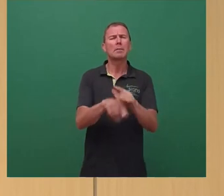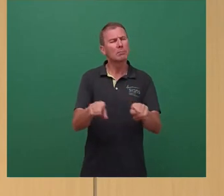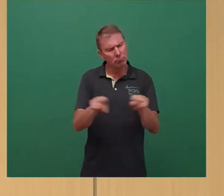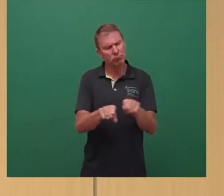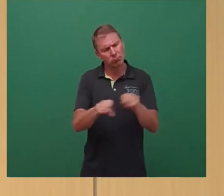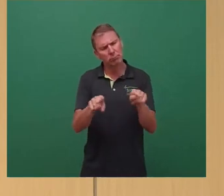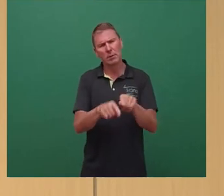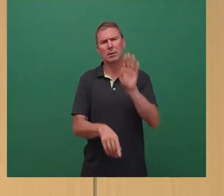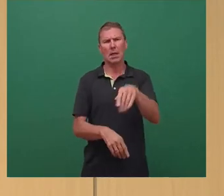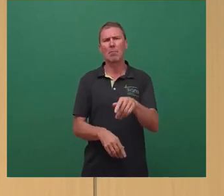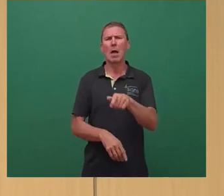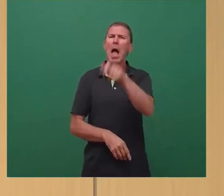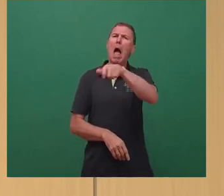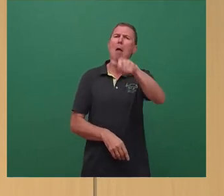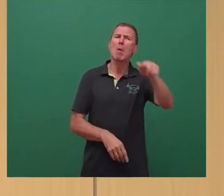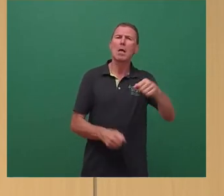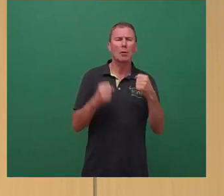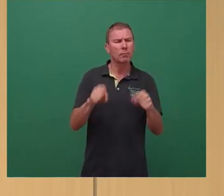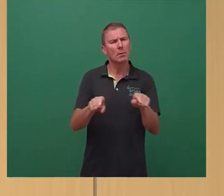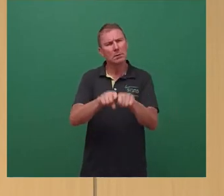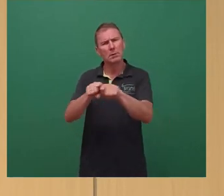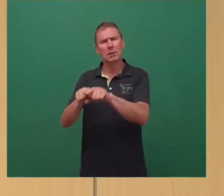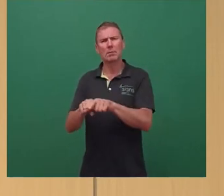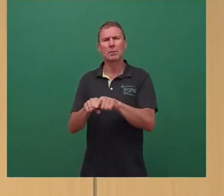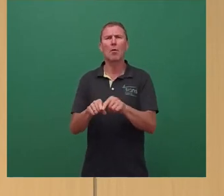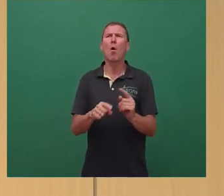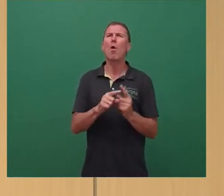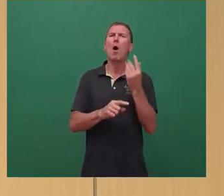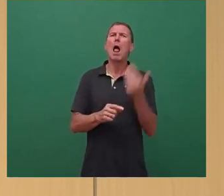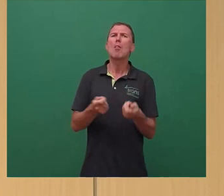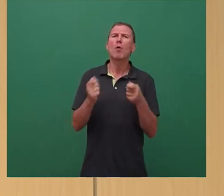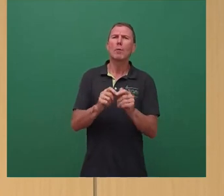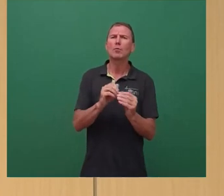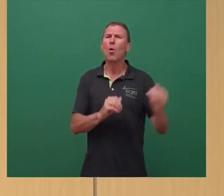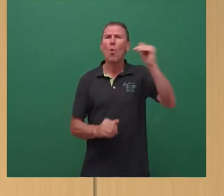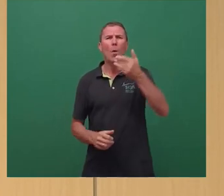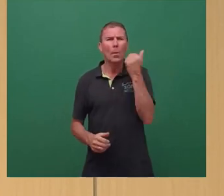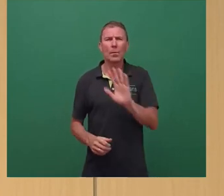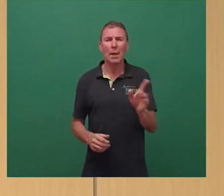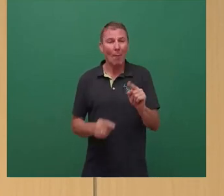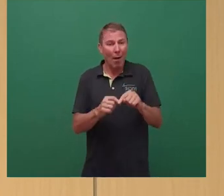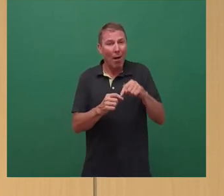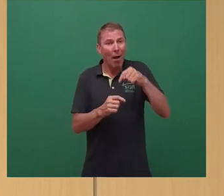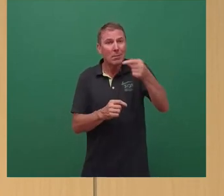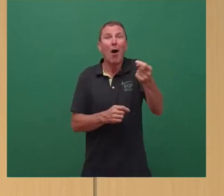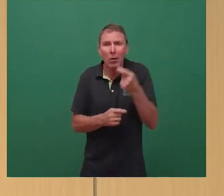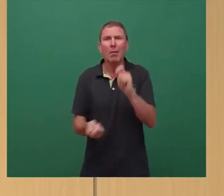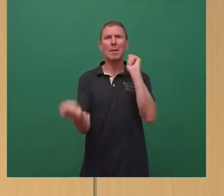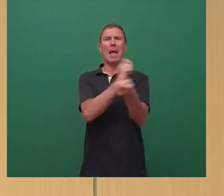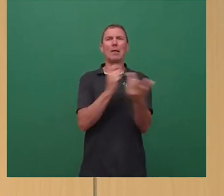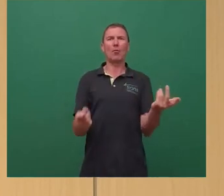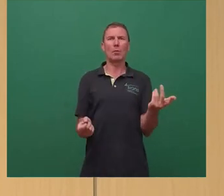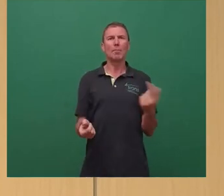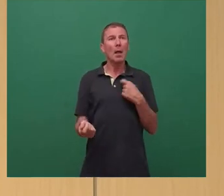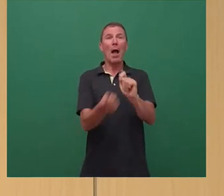stabile Belegschaft gehabt. Wir haben keine hohen Lohnabschlüsse gehabt. All das sind Sachen, die ändern sich irgendwann einfach mal. Dann braucht das System auch